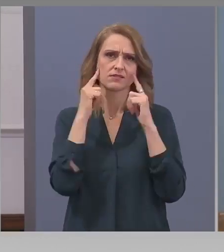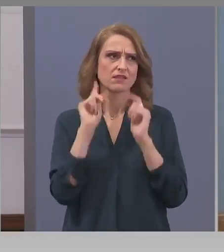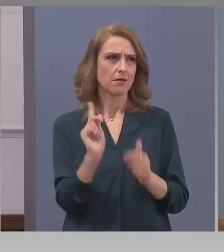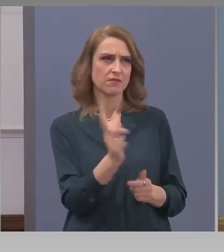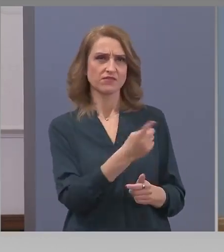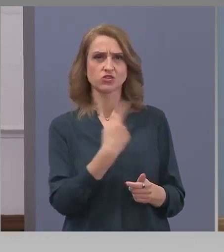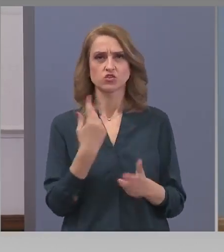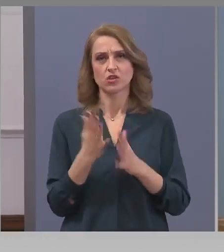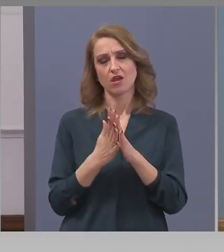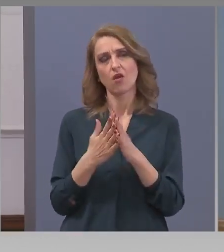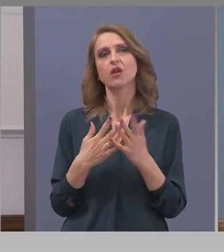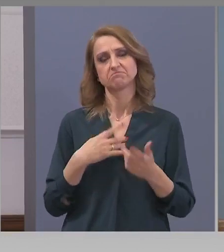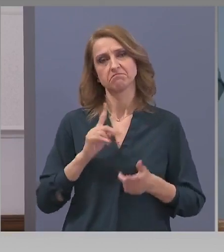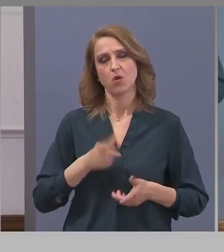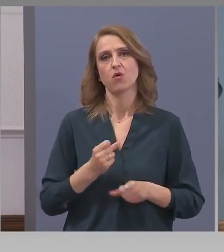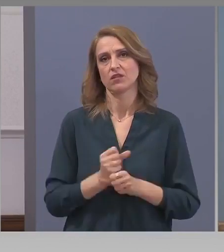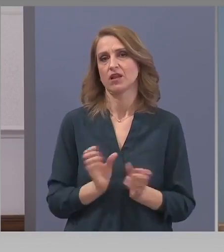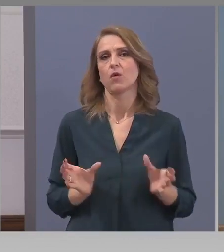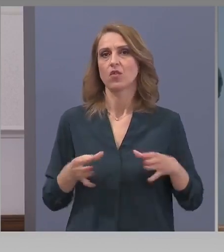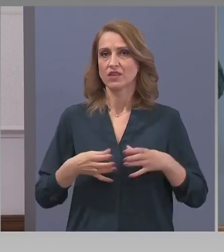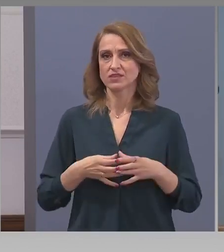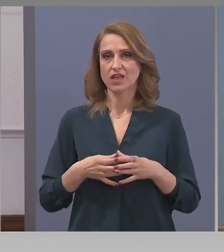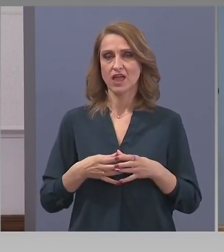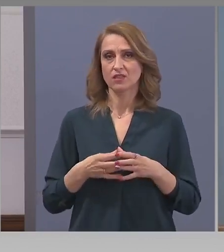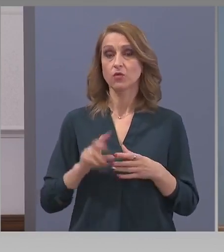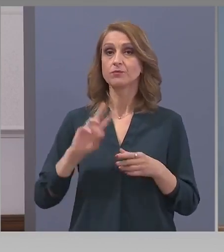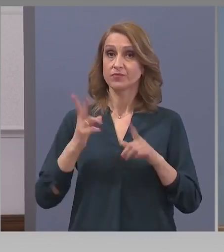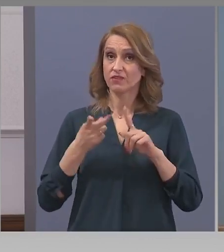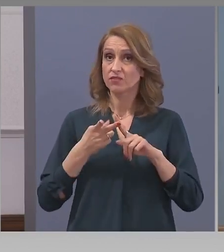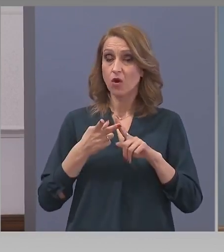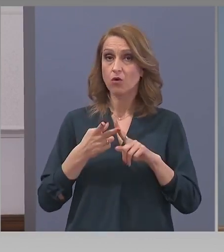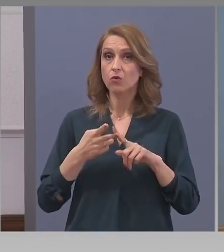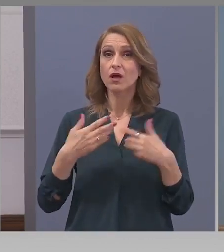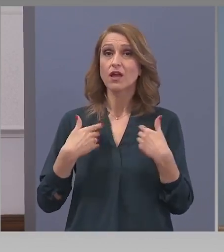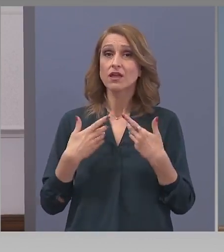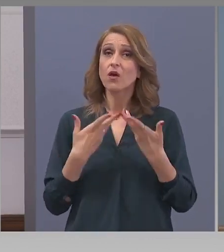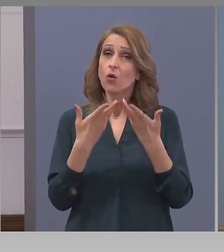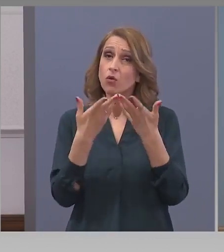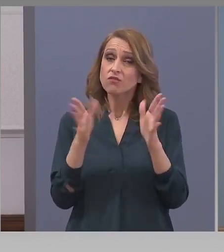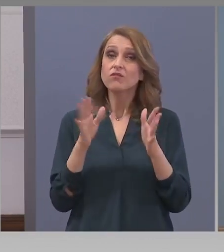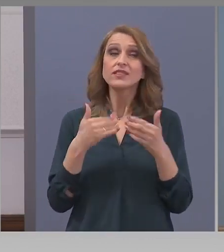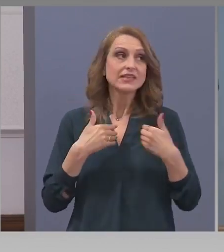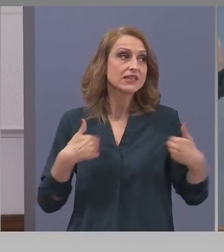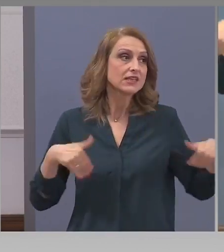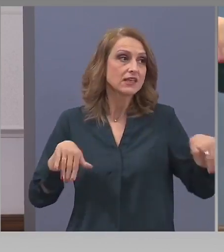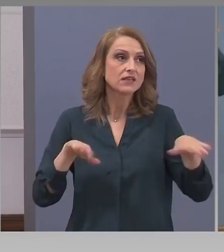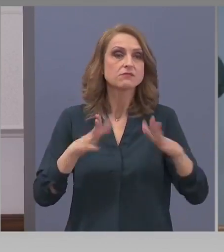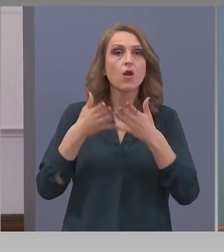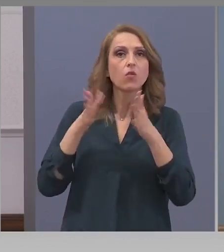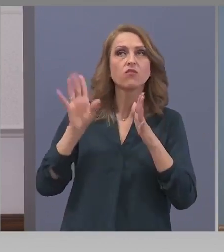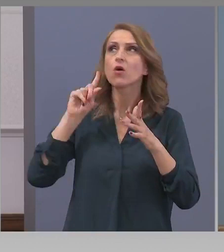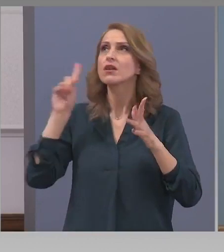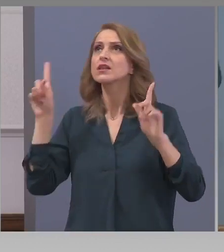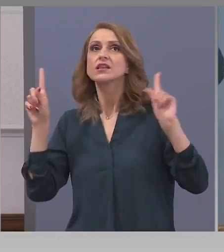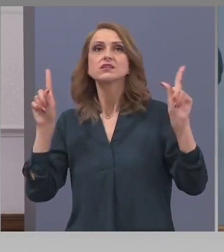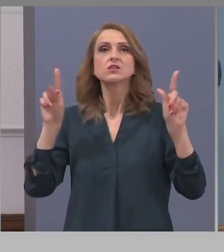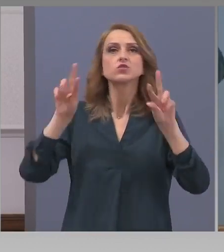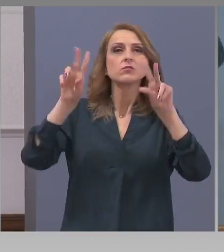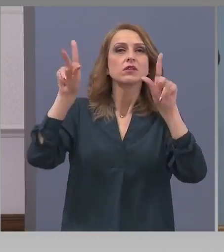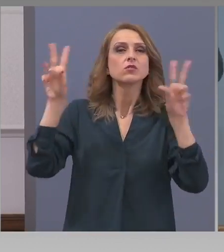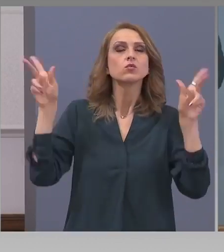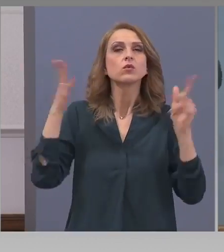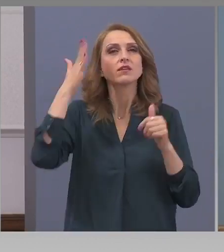работя. И второто е отвореността към това да слушаме отвън и да поемаме цялата налична информация. Така че